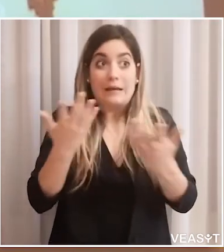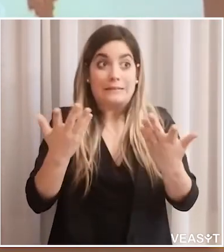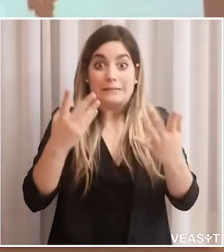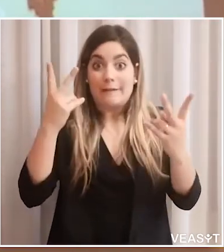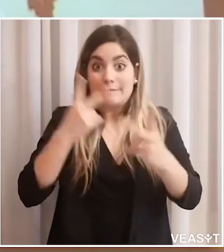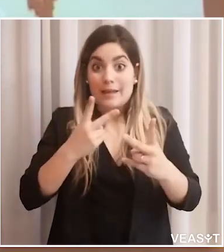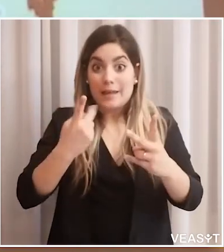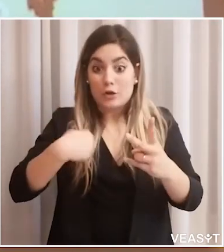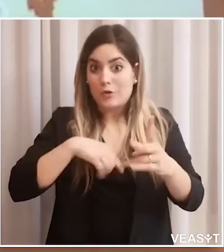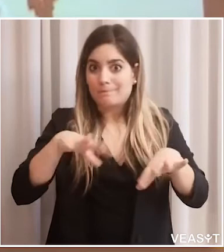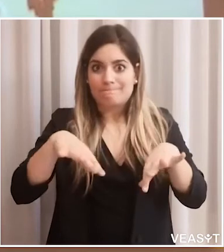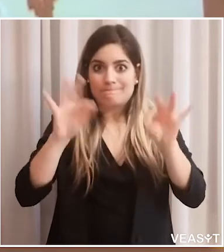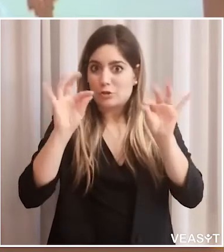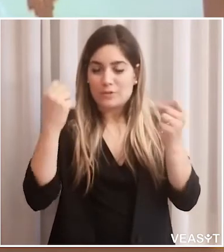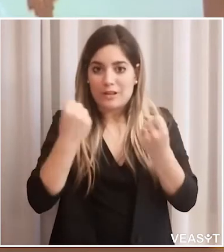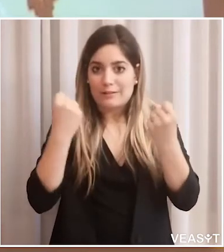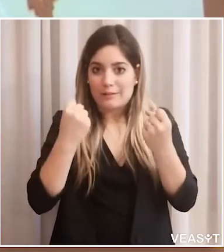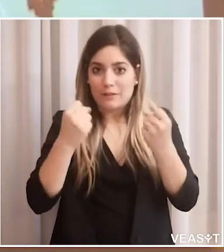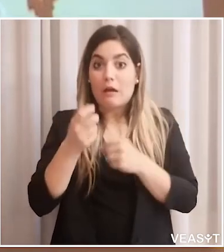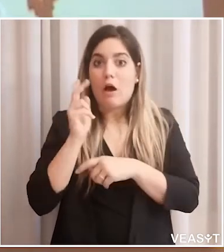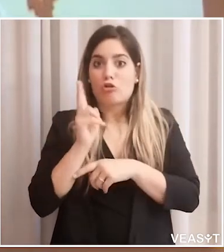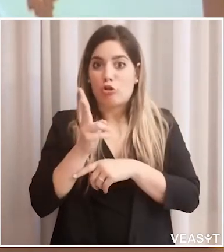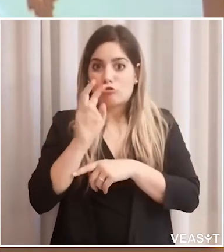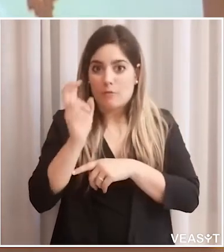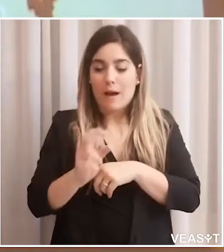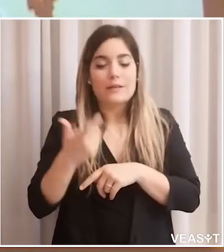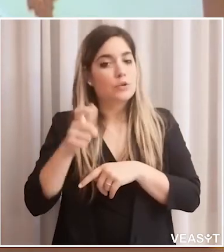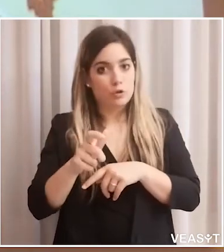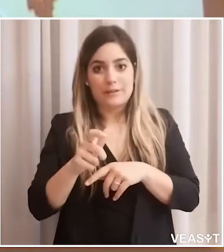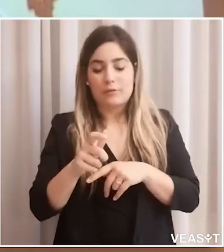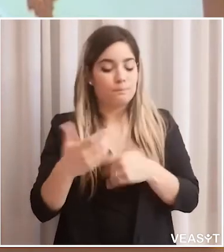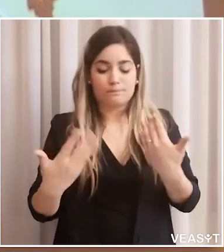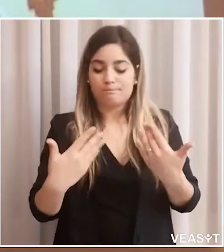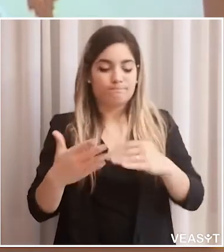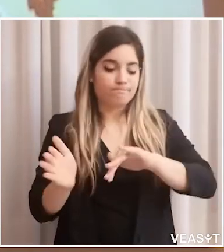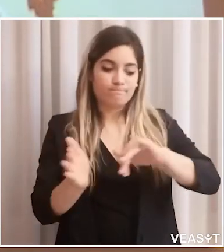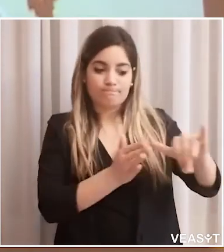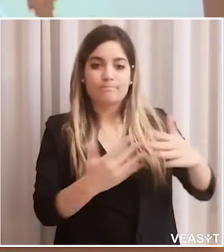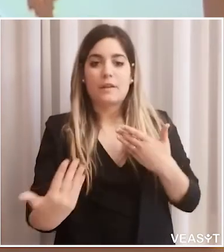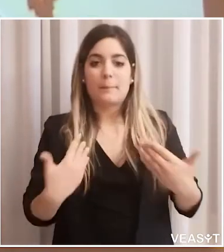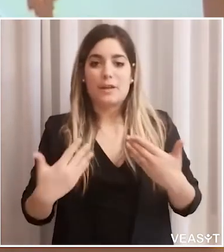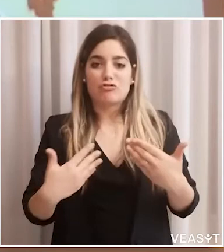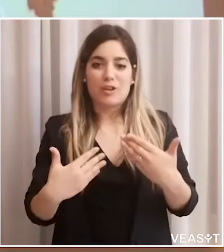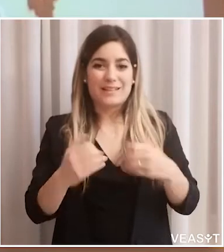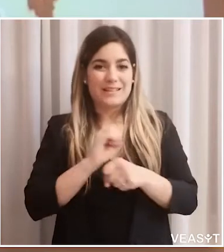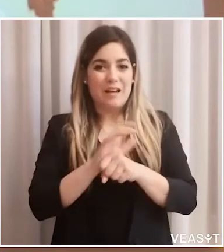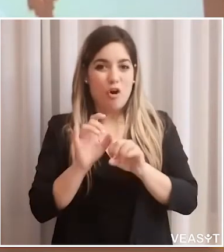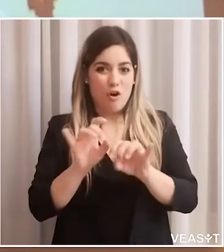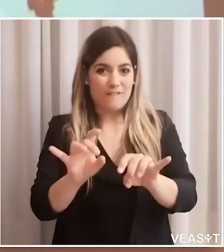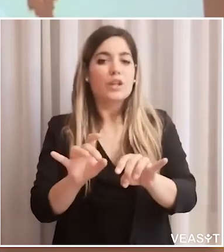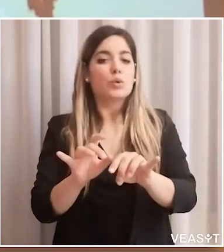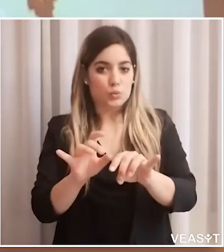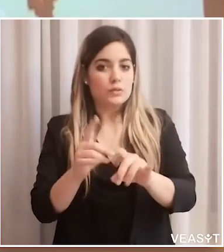strutturale. Questa nostra attività è stata interrotta funzionalmente il giorno 12 di marzo per rincorrere